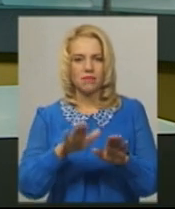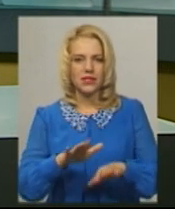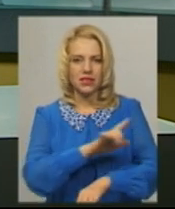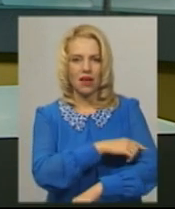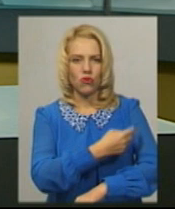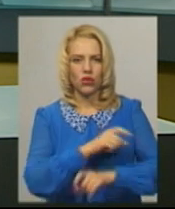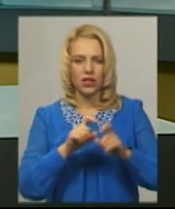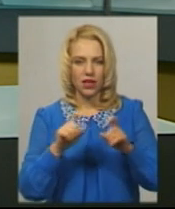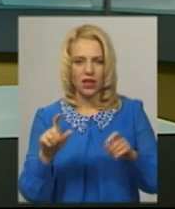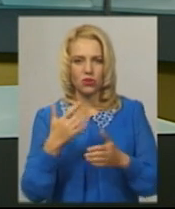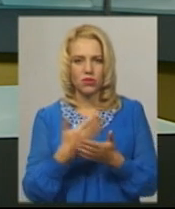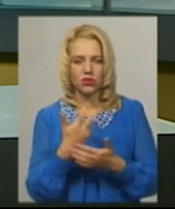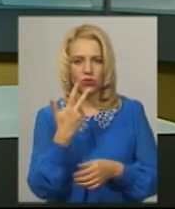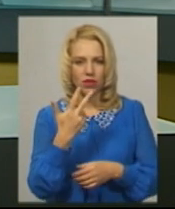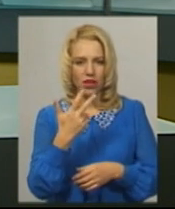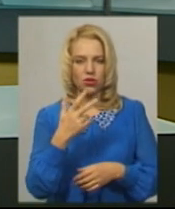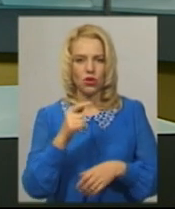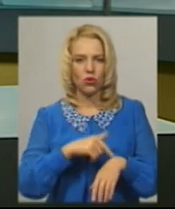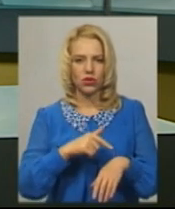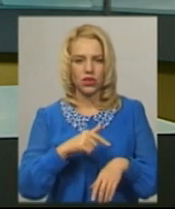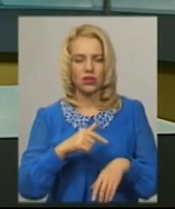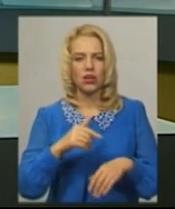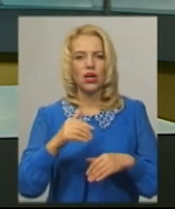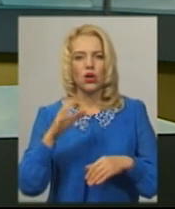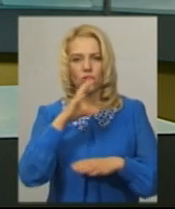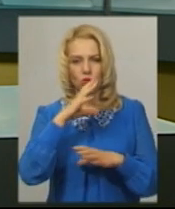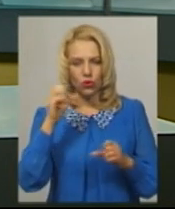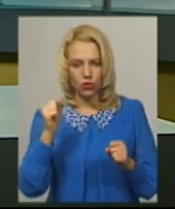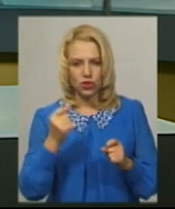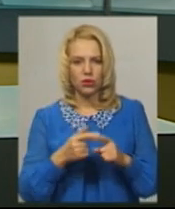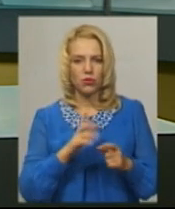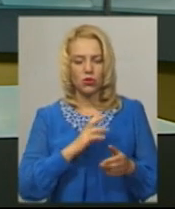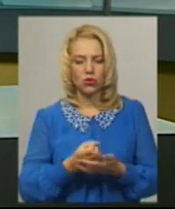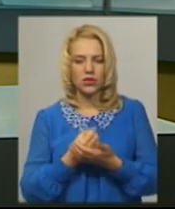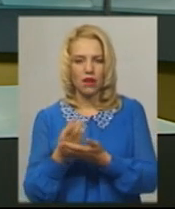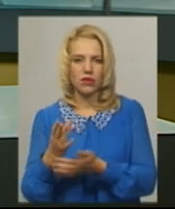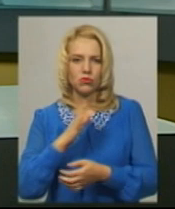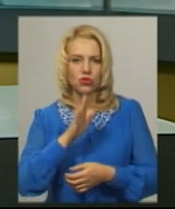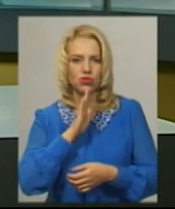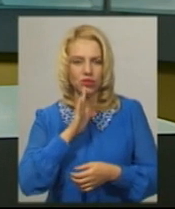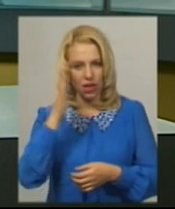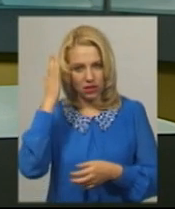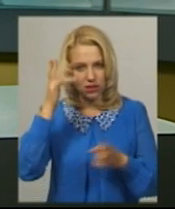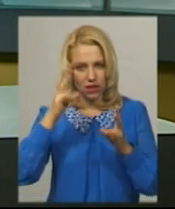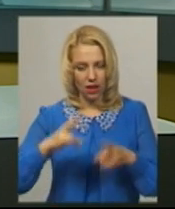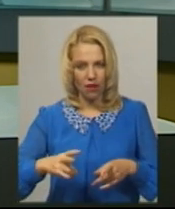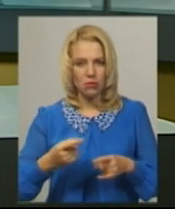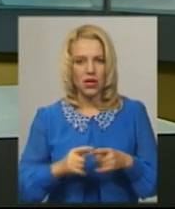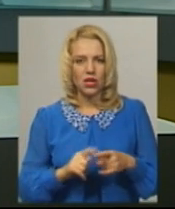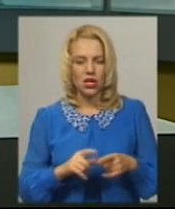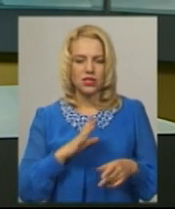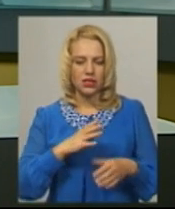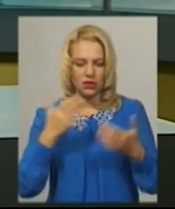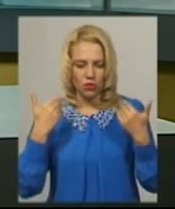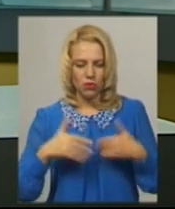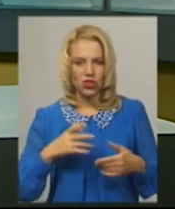години ночі доставили жінку з черепно-мозковою травмою. Працівники поліції встановили, каже Інна Глега, що тілесне ушкодження через ревнощі